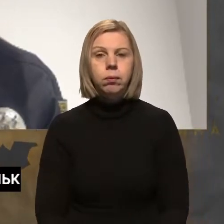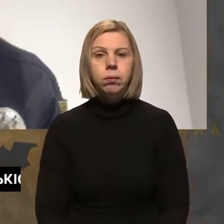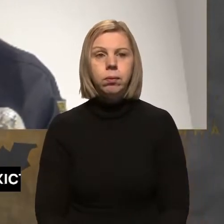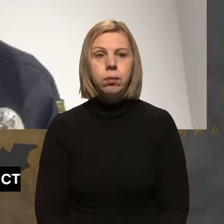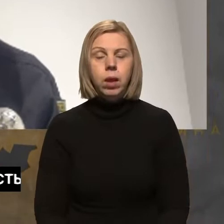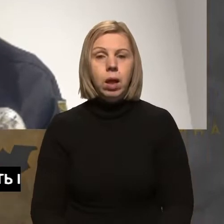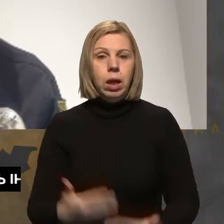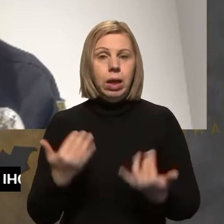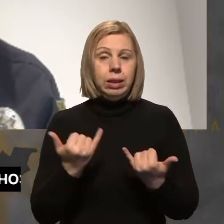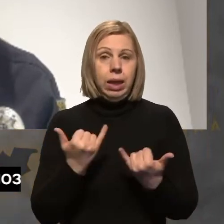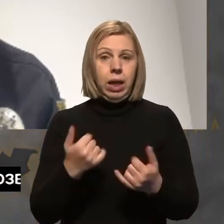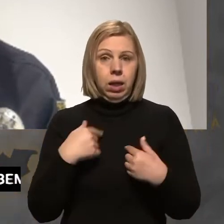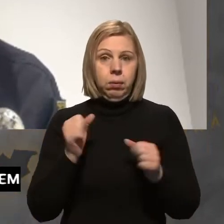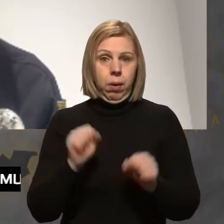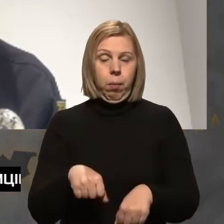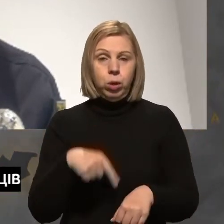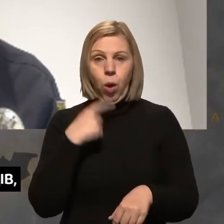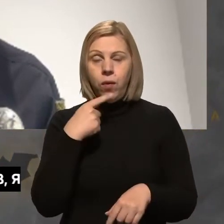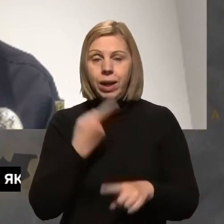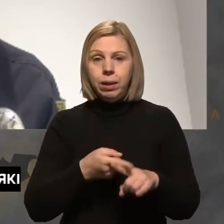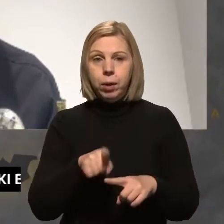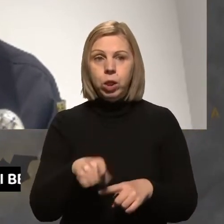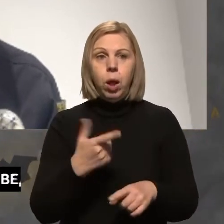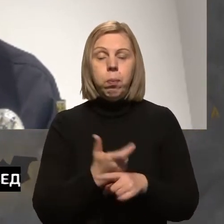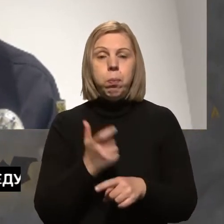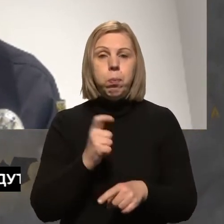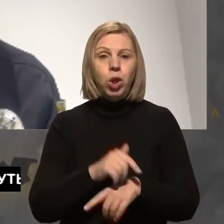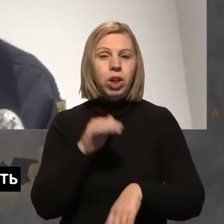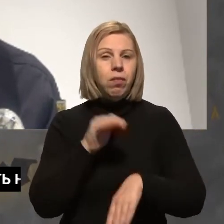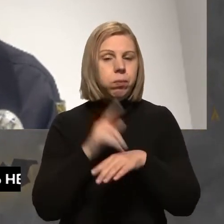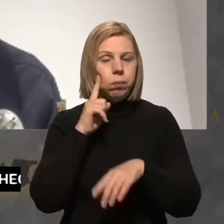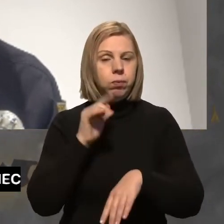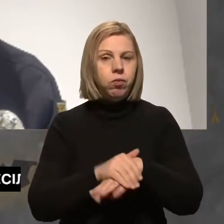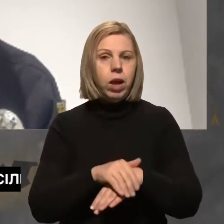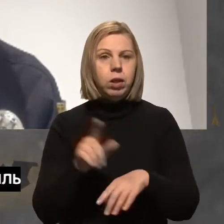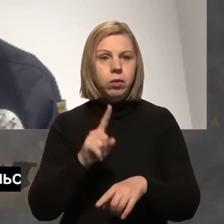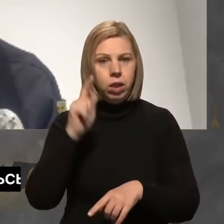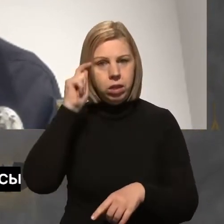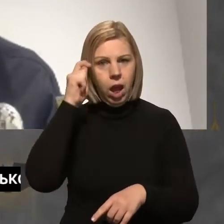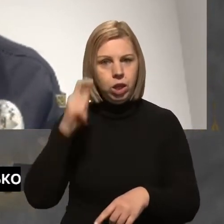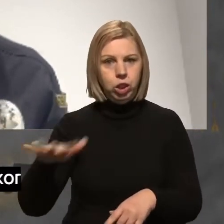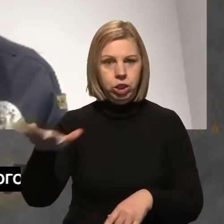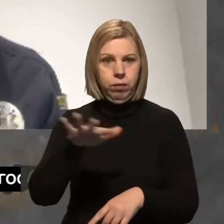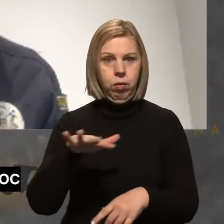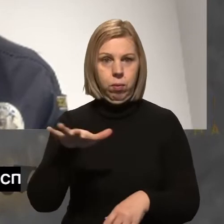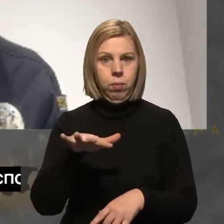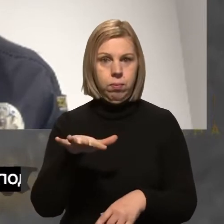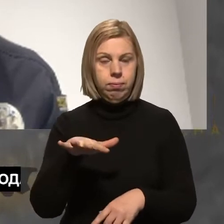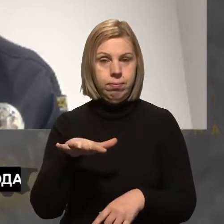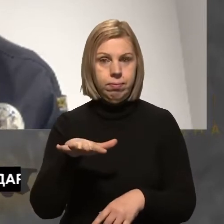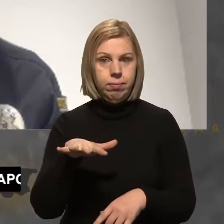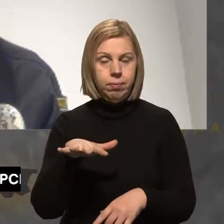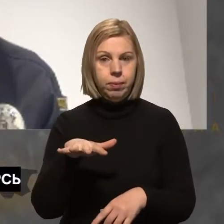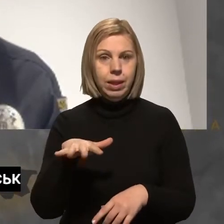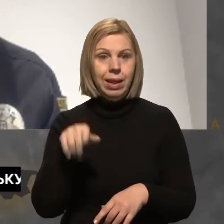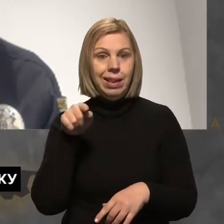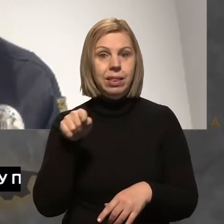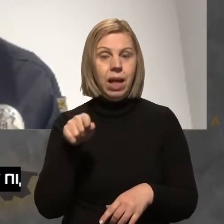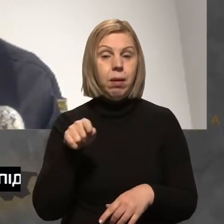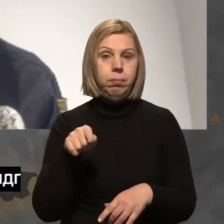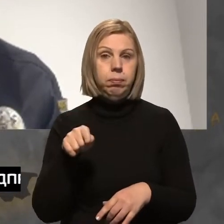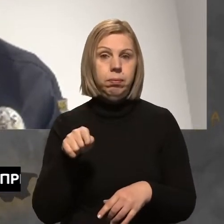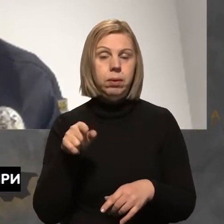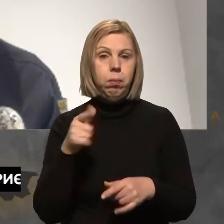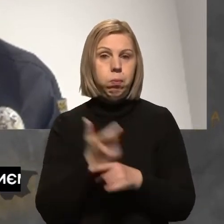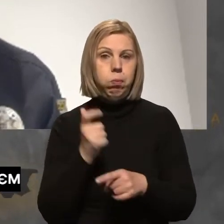Ну, зараз ми можемо говорити про те, що найбільше факт звертовано в Тячівському районі. Саме